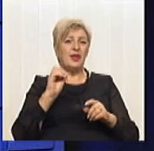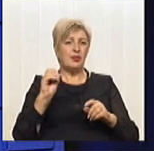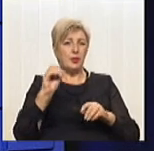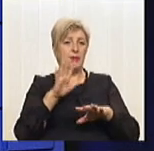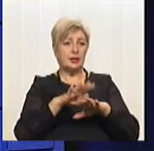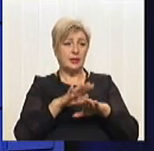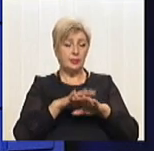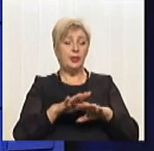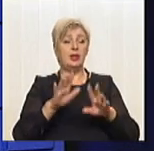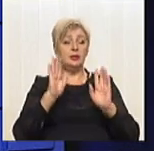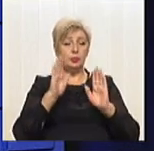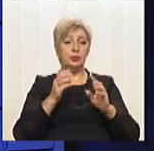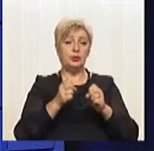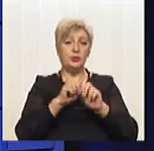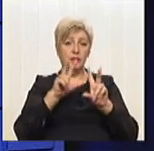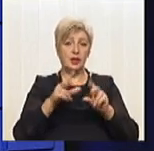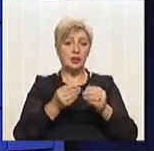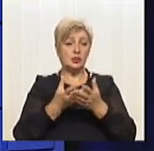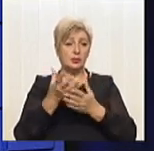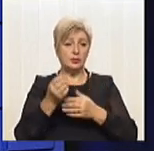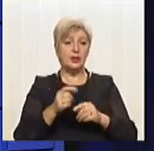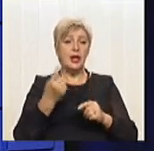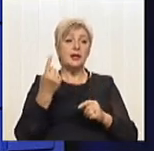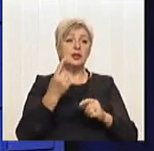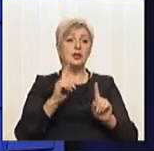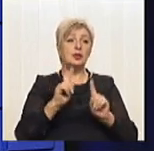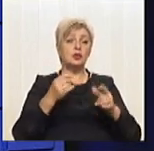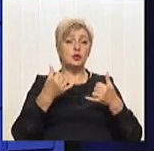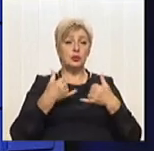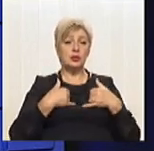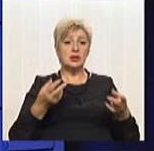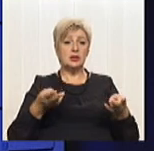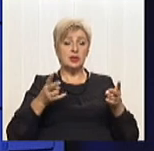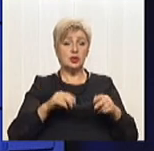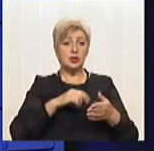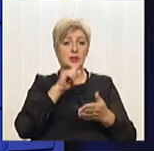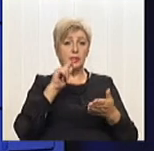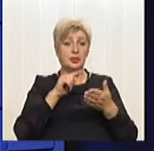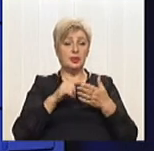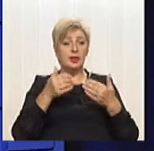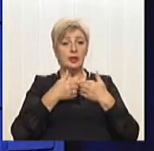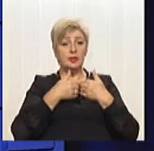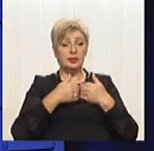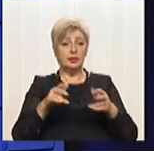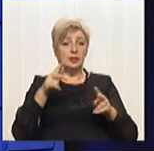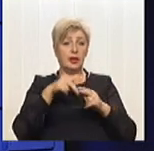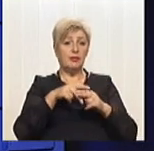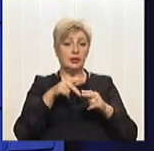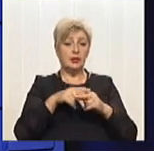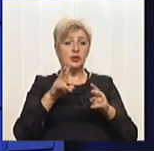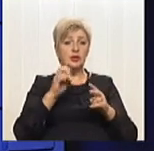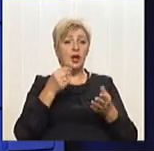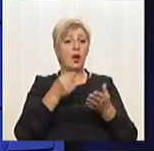питання, і буде фінансування подібні проєкти. Єдине, що в нас залишається питанням відкритим навантаження на бюджети, що